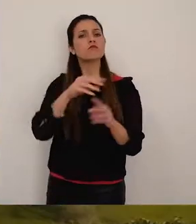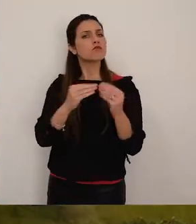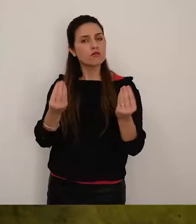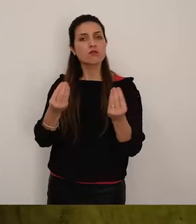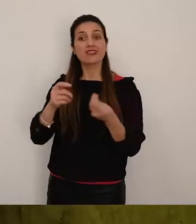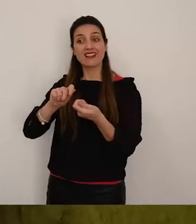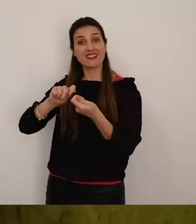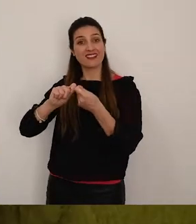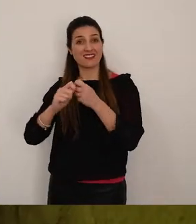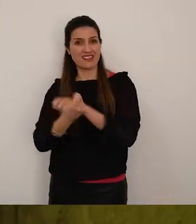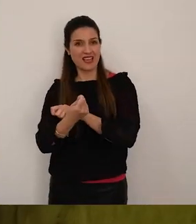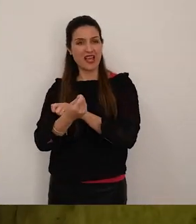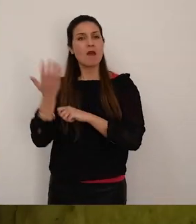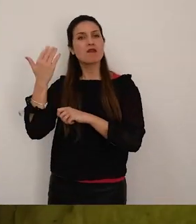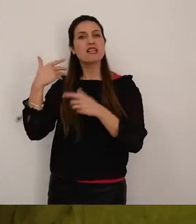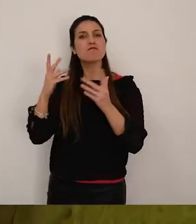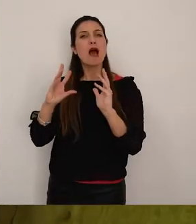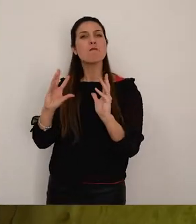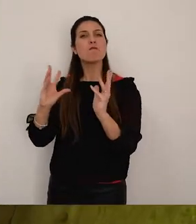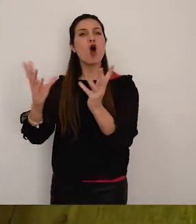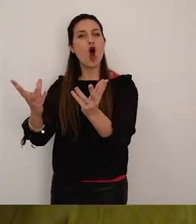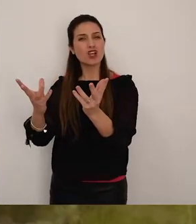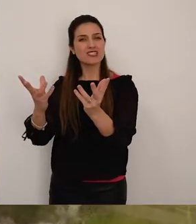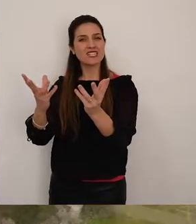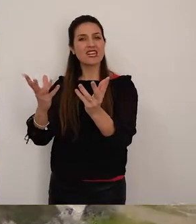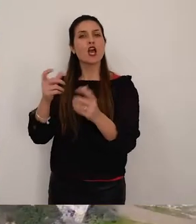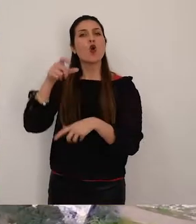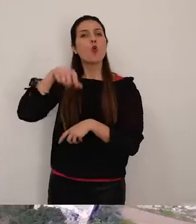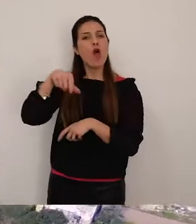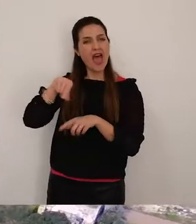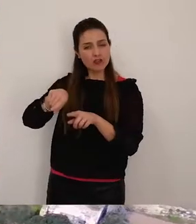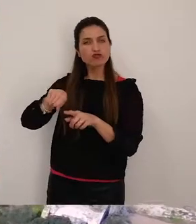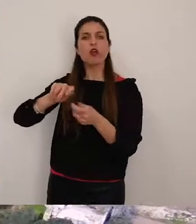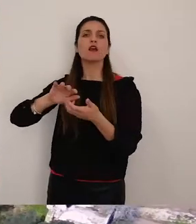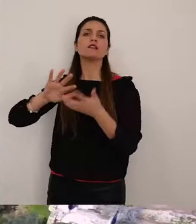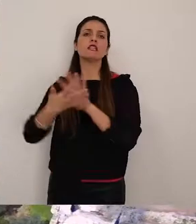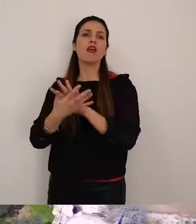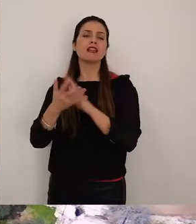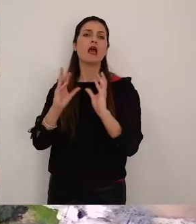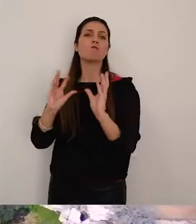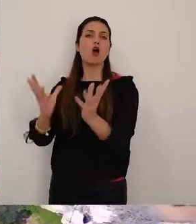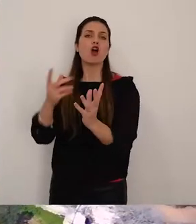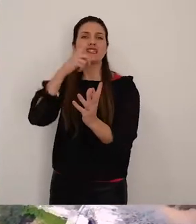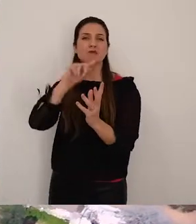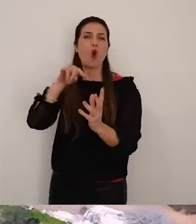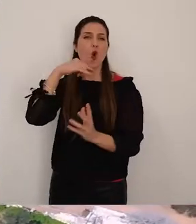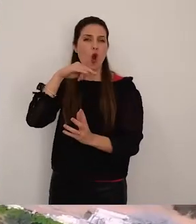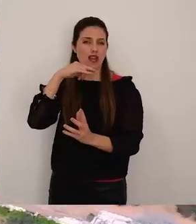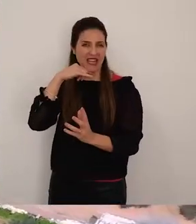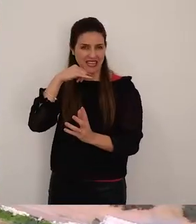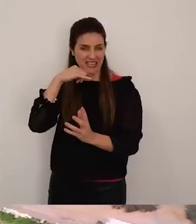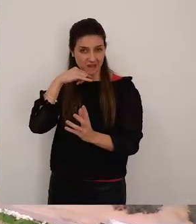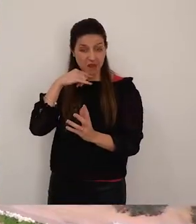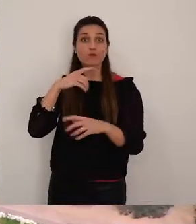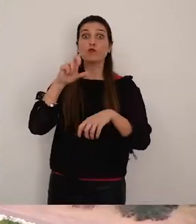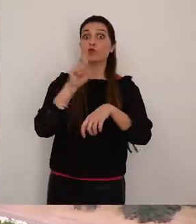terreni prevalentemente occupati da boschi di querce in oliveti con l'arrivo dei turchi che saccheggiarono